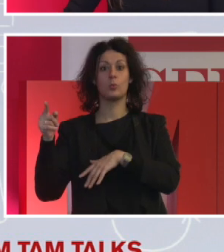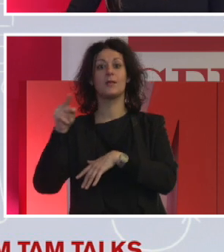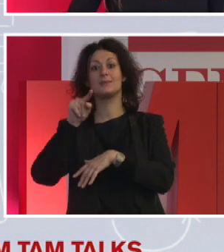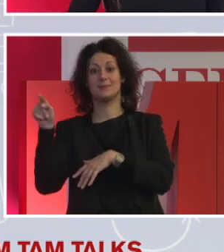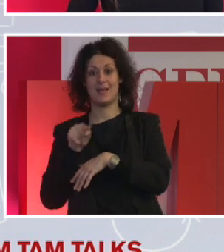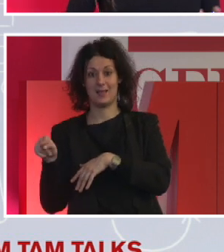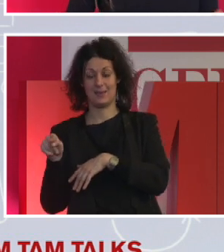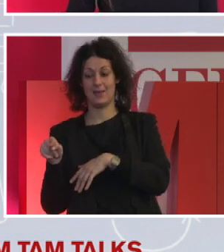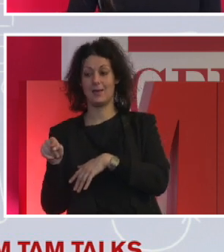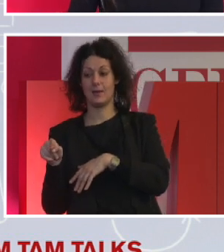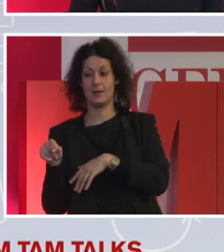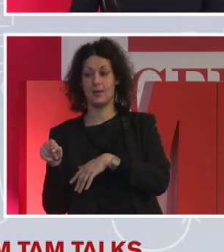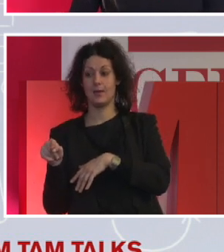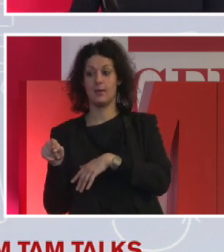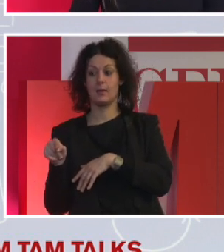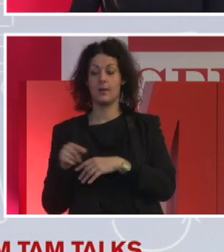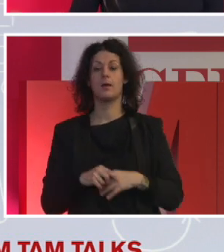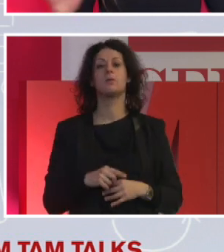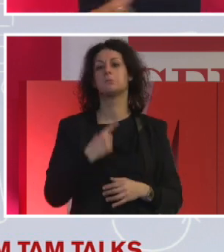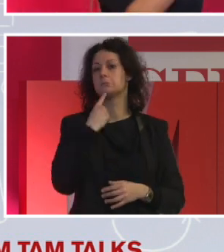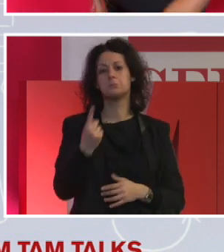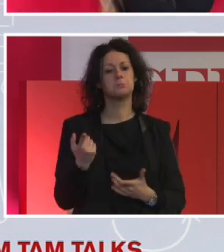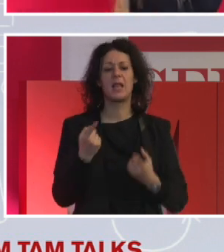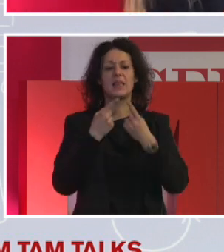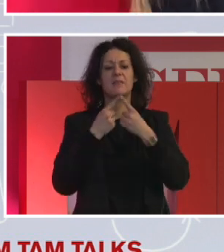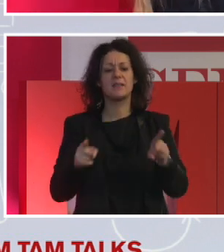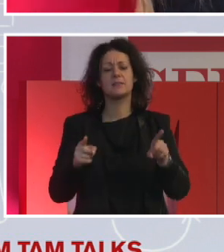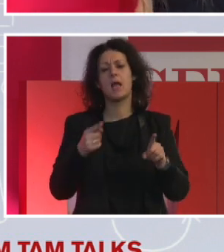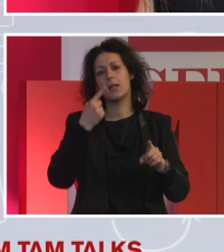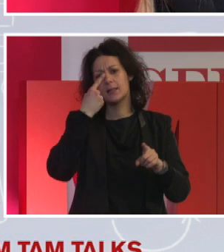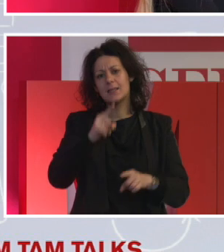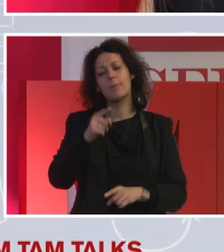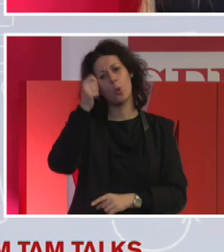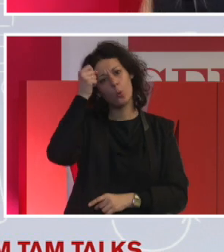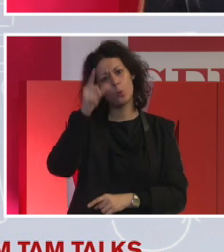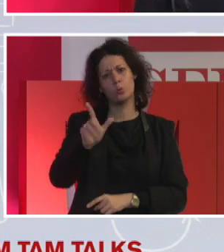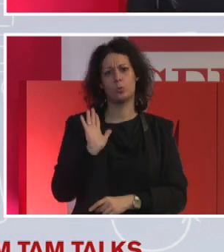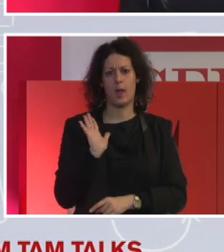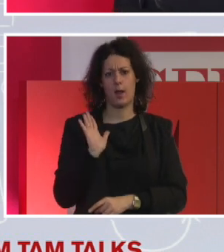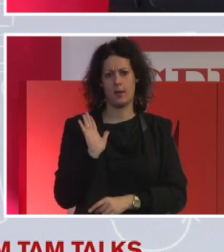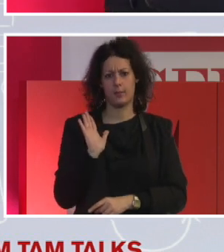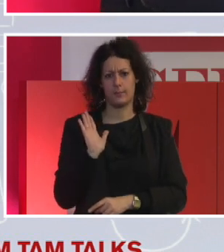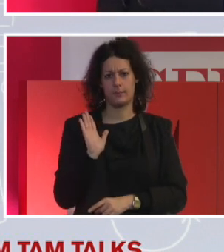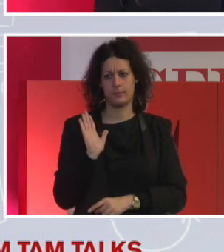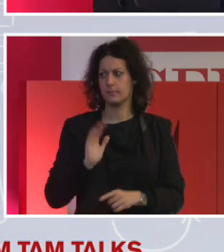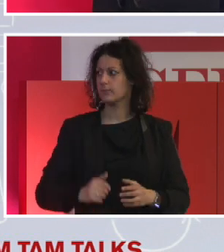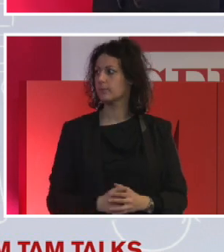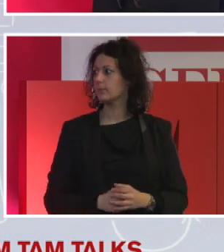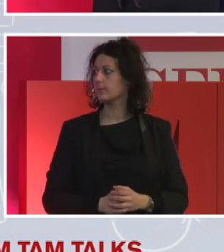sono gli stagisti, hanno detto diversità culturale. Perciò quella parte che vi ho fatto vedere del libro molto più profonda, no.